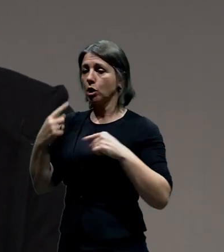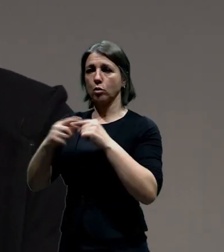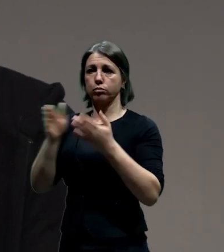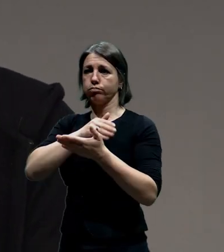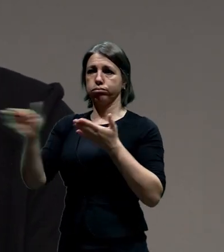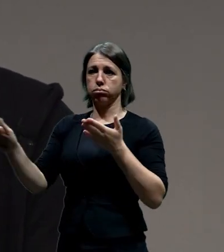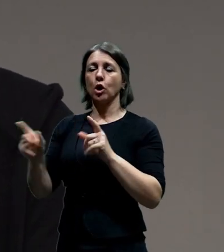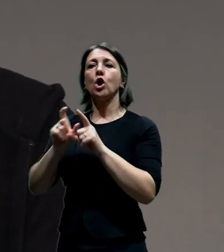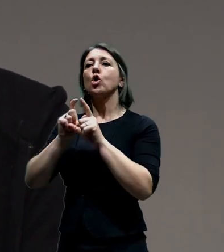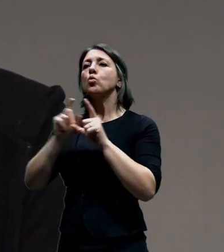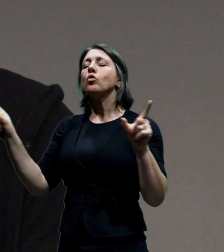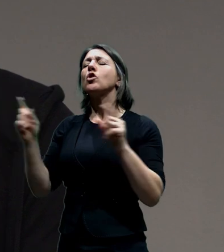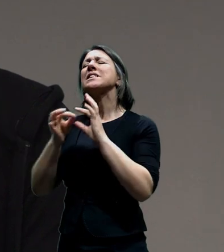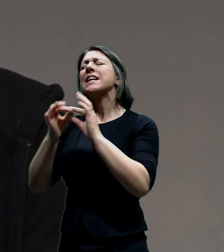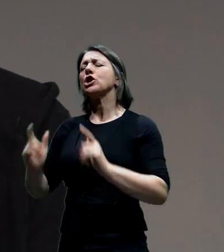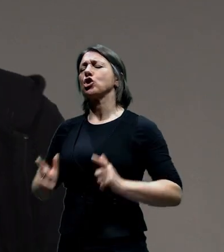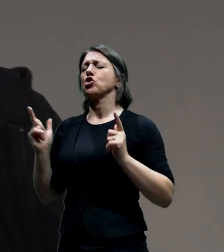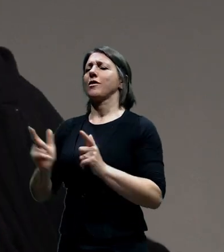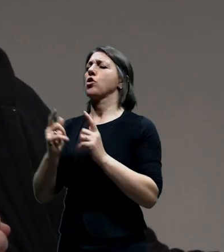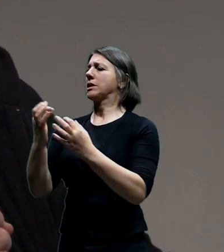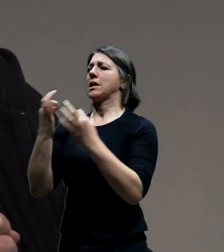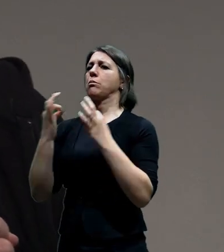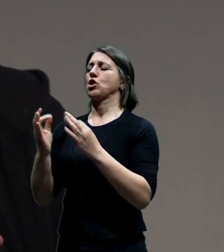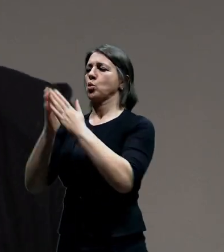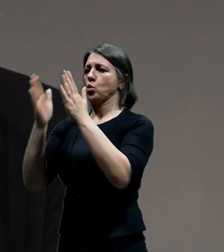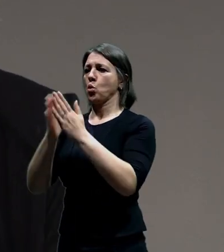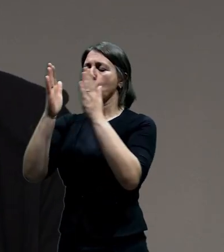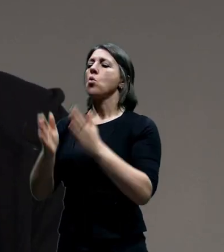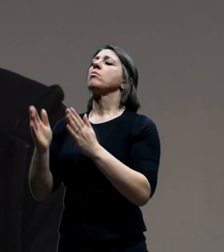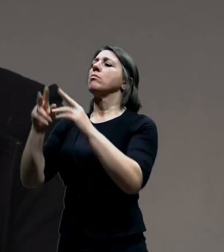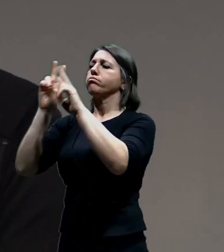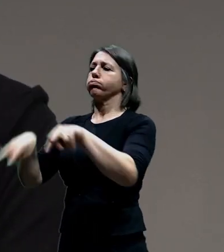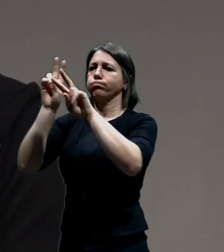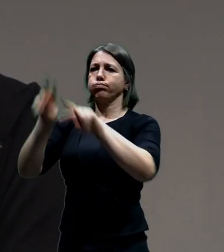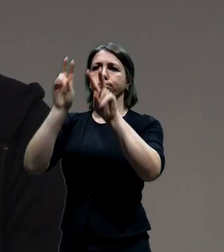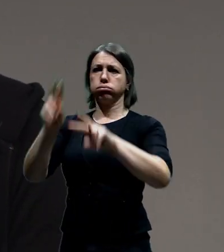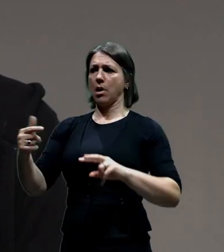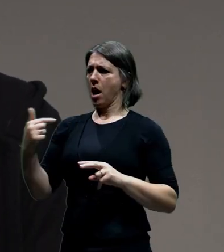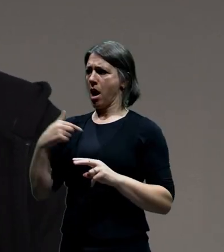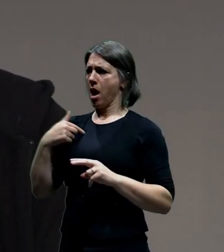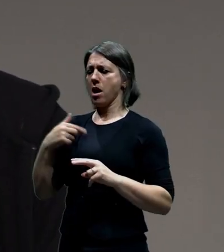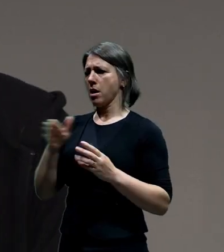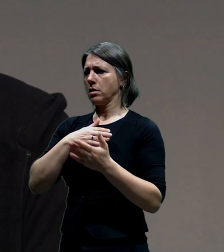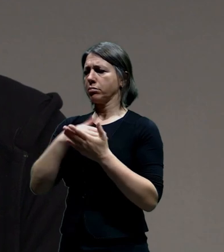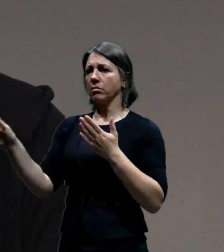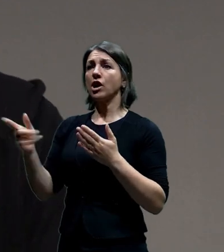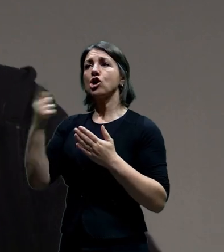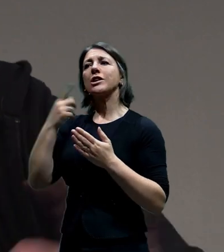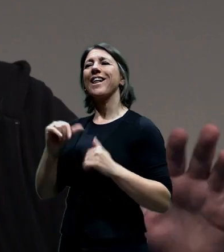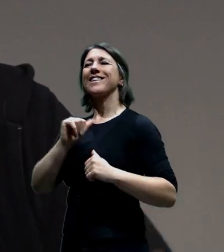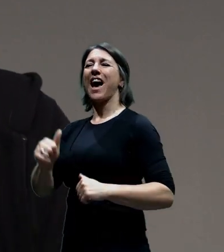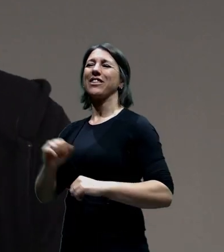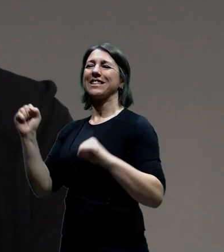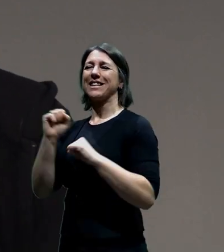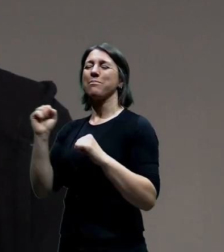baráky kvůli dopravním stavbám nebourali. Vy jste tady prezentoval, že podle návrhu naší kanceláře, návrhu pana Zimy by se tady